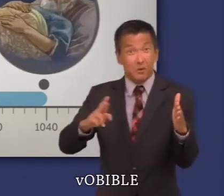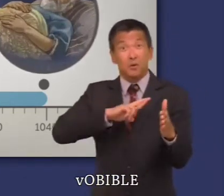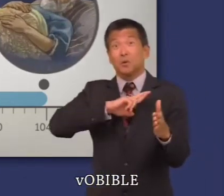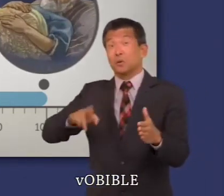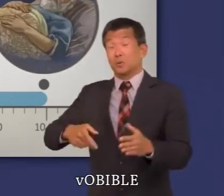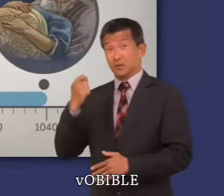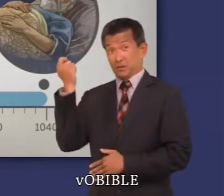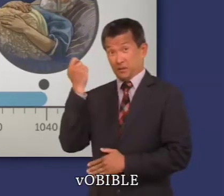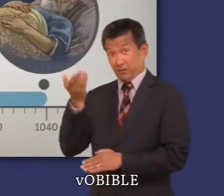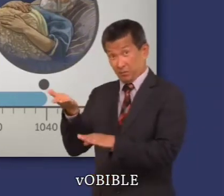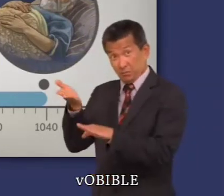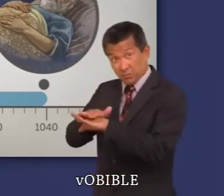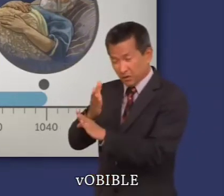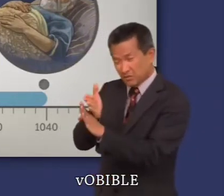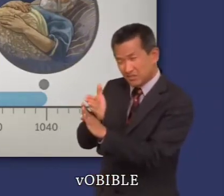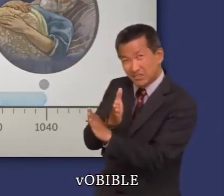juste avant la mort du roi David.